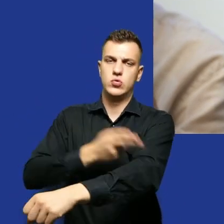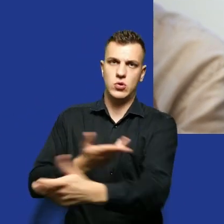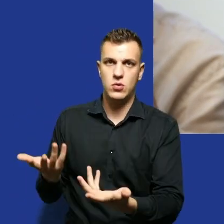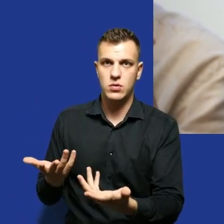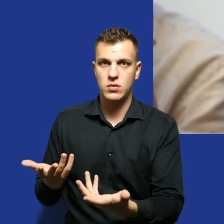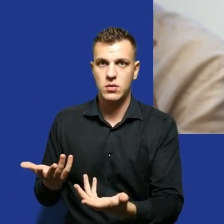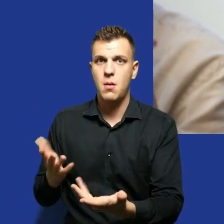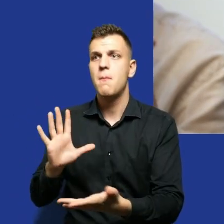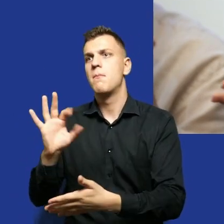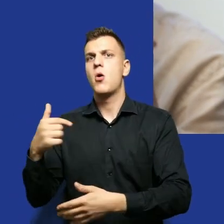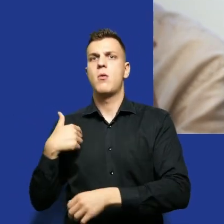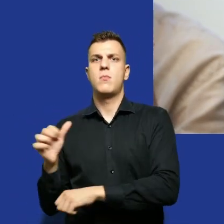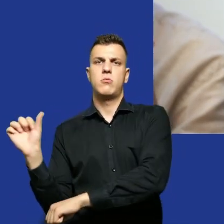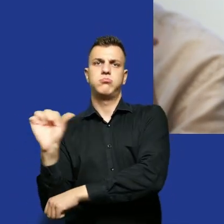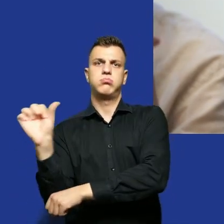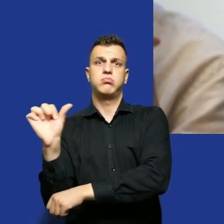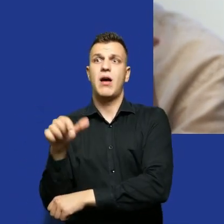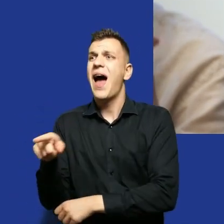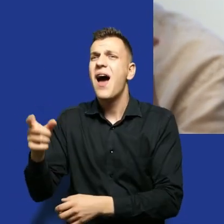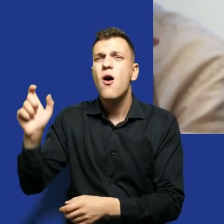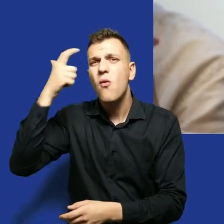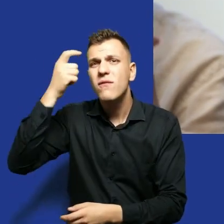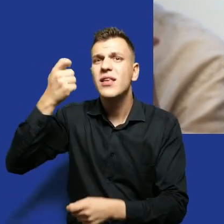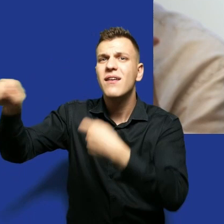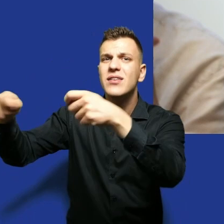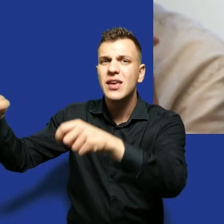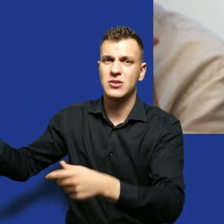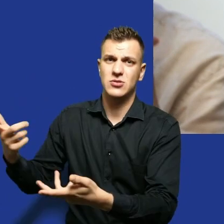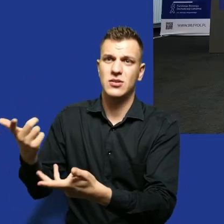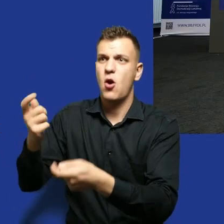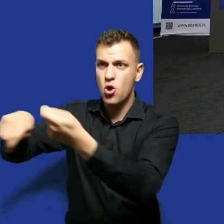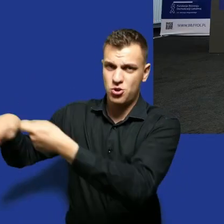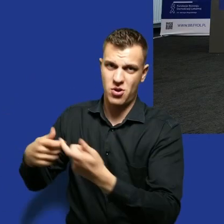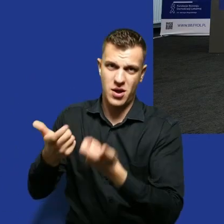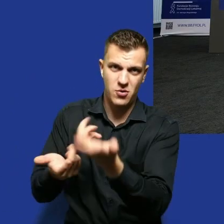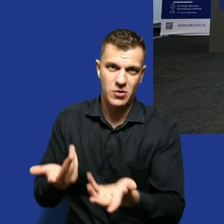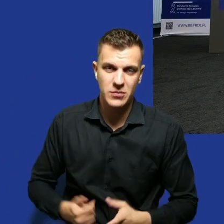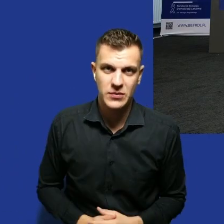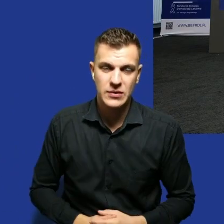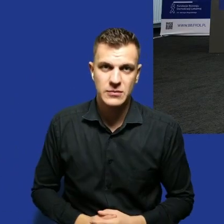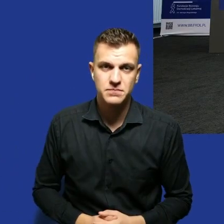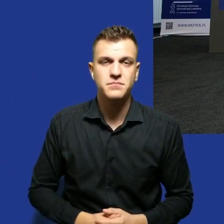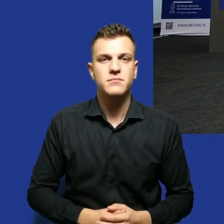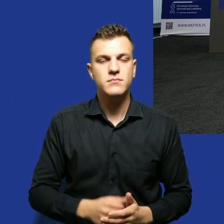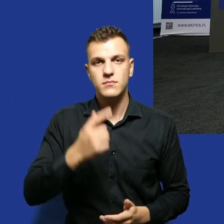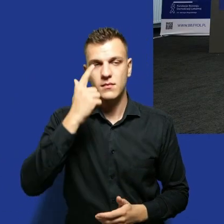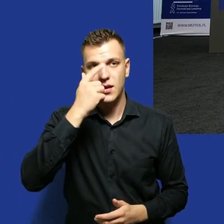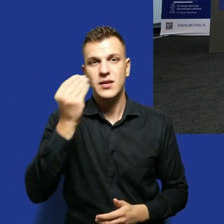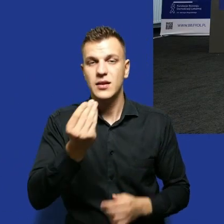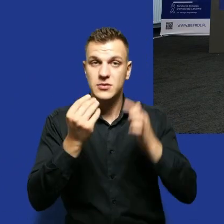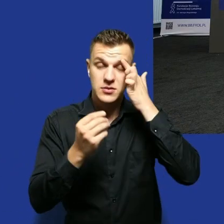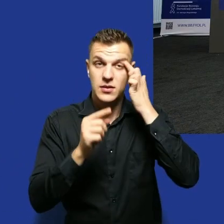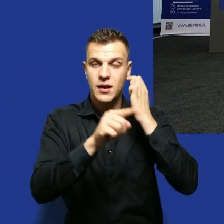się, nie wiem co, wozimy, jak oni głównie jeżdżą na kontrolę zbiorników bezodpływowych. To ja jeszcze, Wojtek, ale jeszcze jedną rzecz mam.